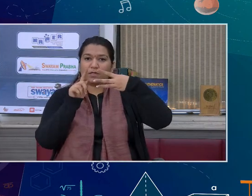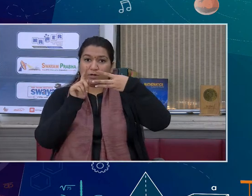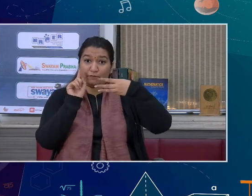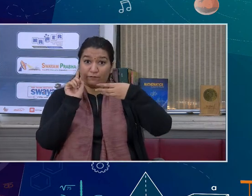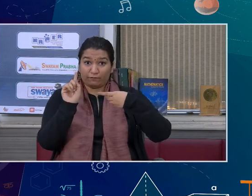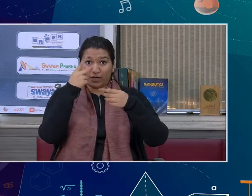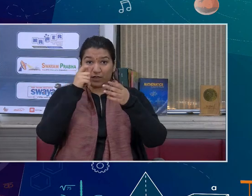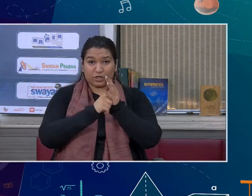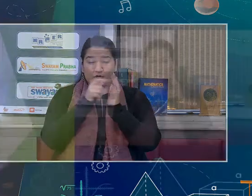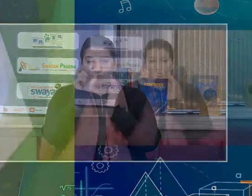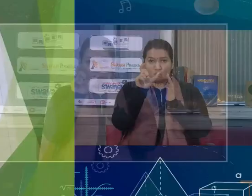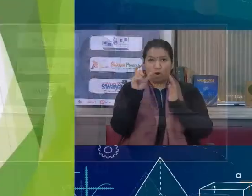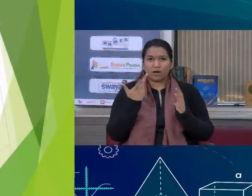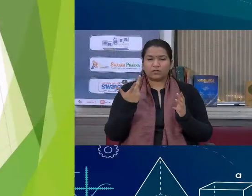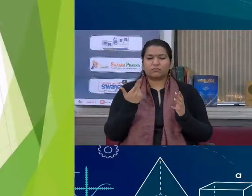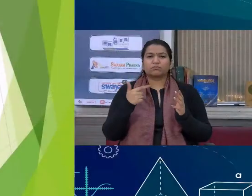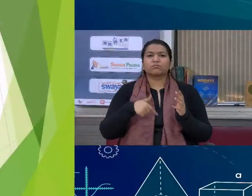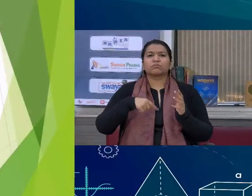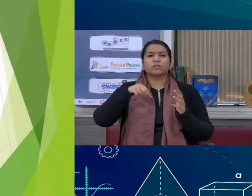कीवर्ड है जंकृत